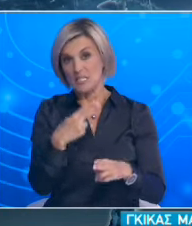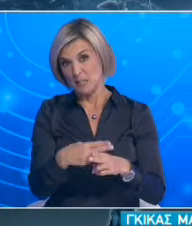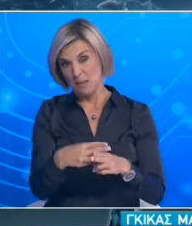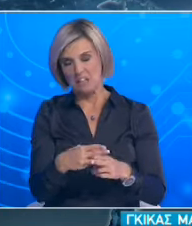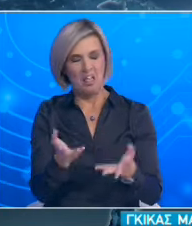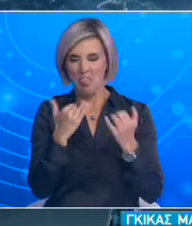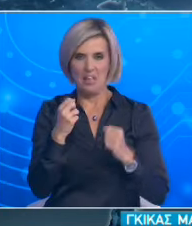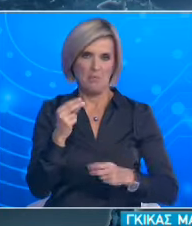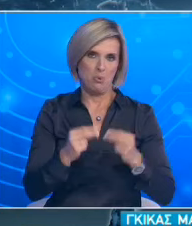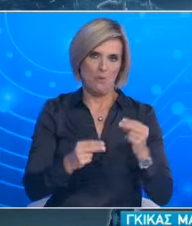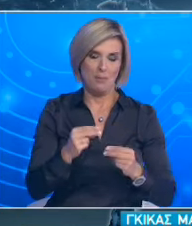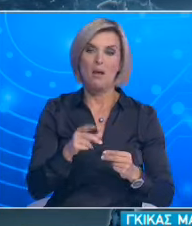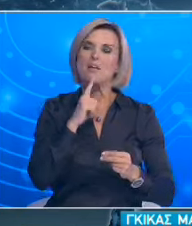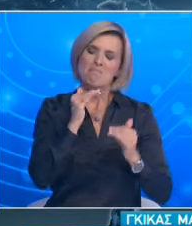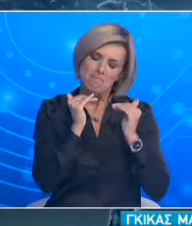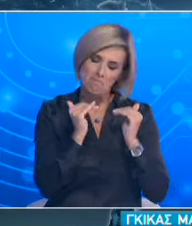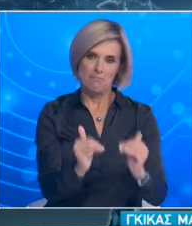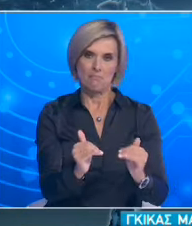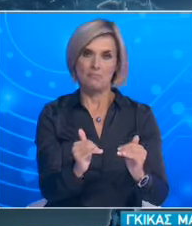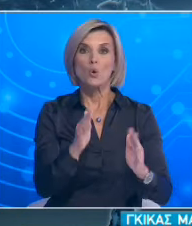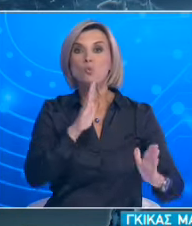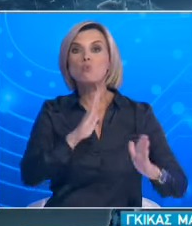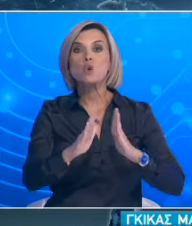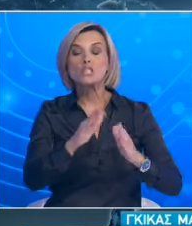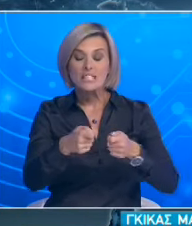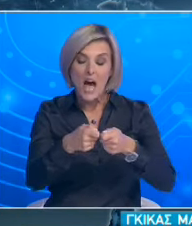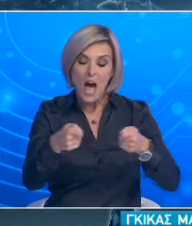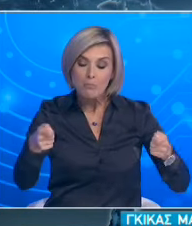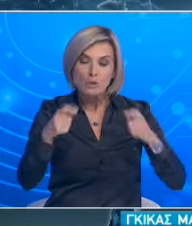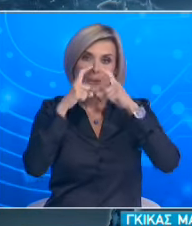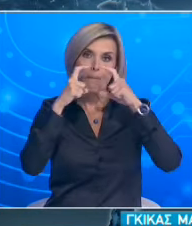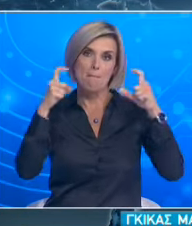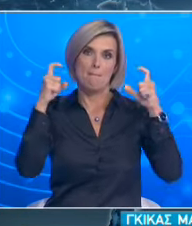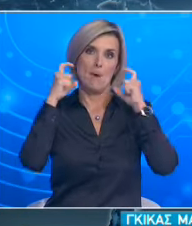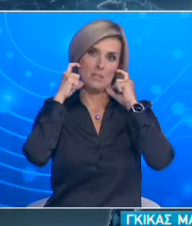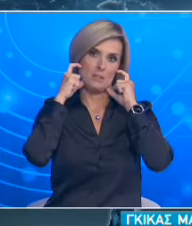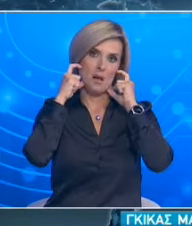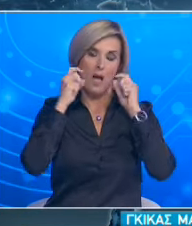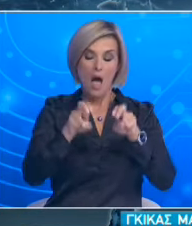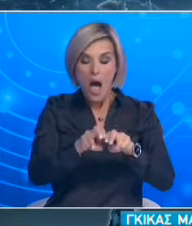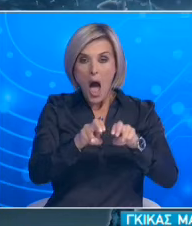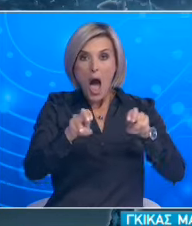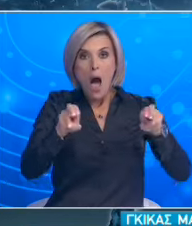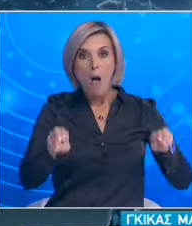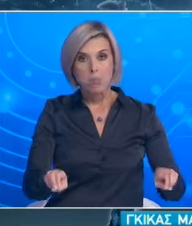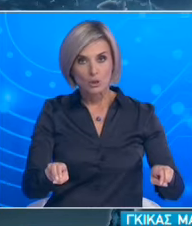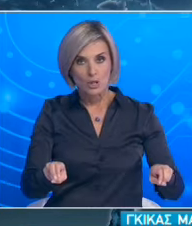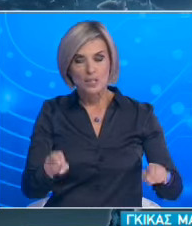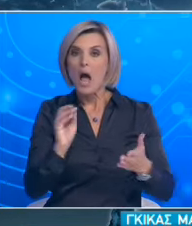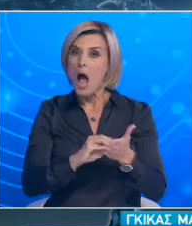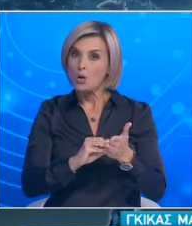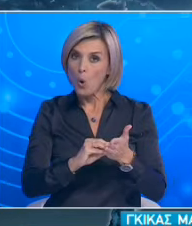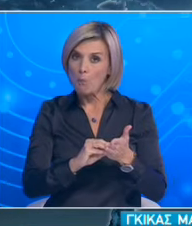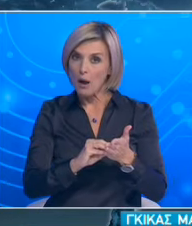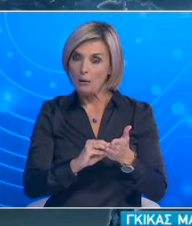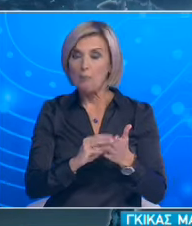πω έτσι από το να αυξήσουμε τις τάξεις. Το άλλο που δείχνουν αυτά τα επιδημιολογικά μοντέλα είναι ότι διπλασιάζοντας τον αριθμό των εκπαιδευτικών βάζουμε